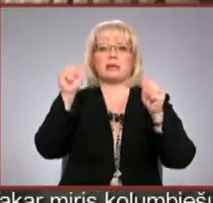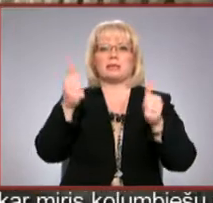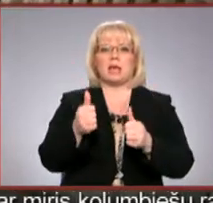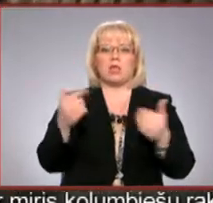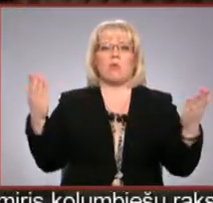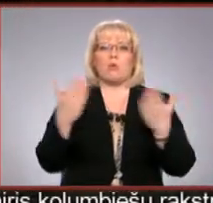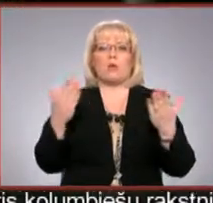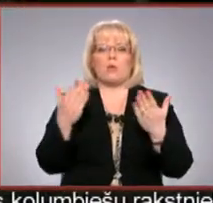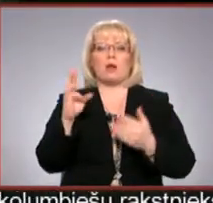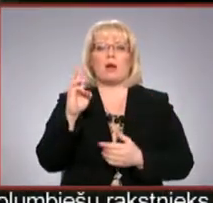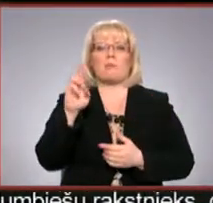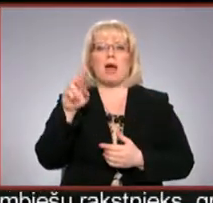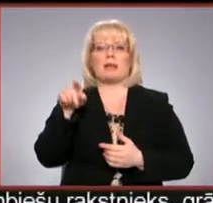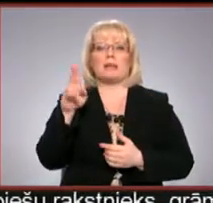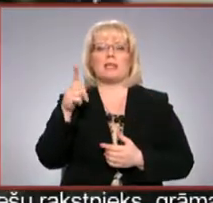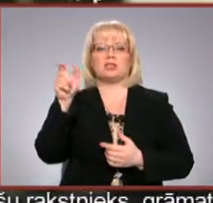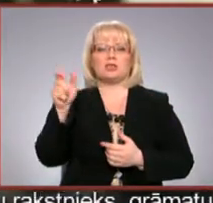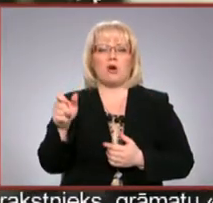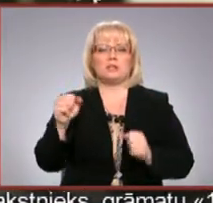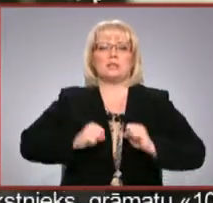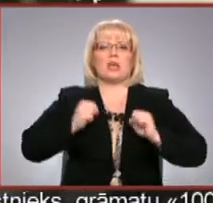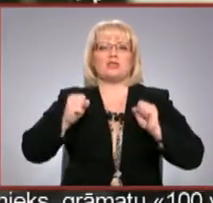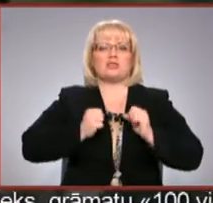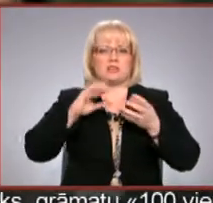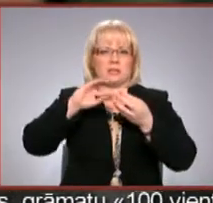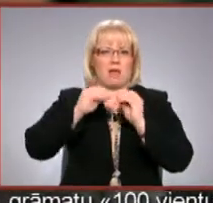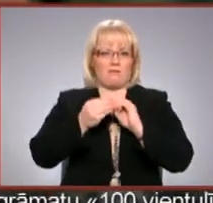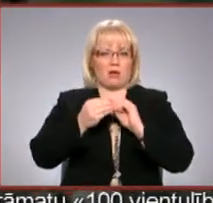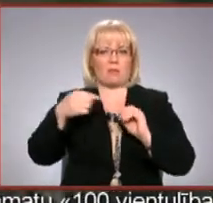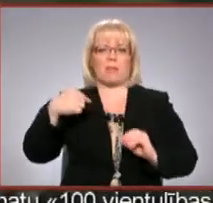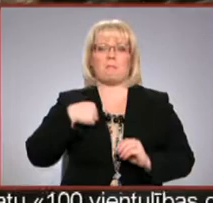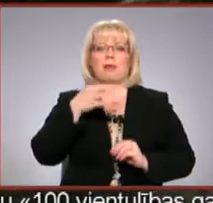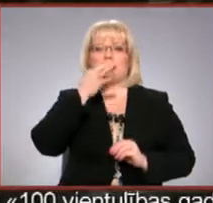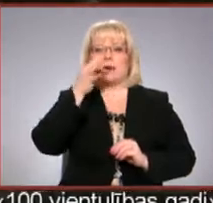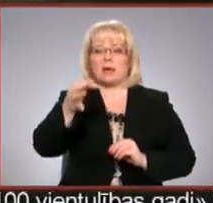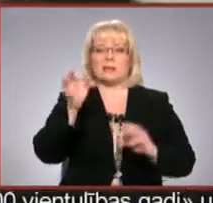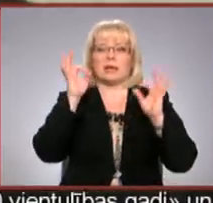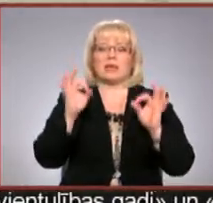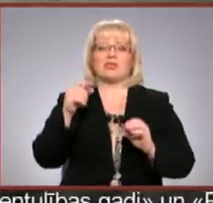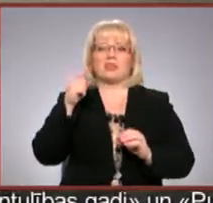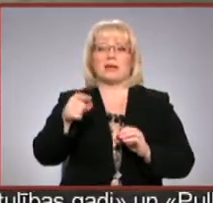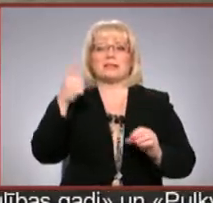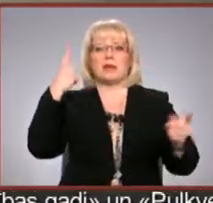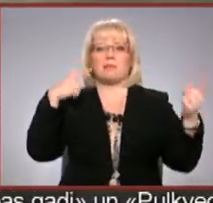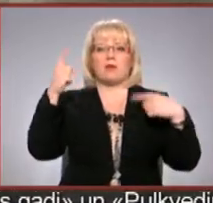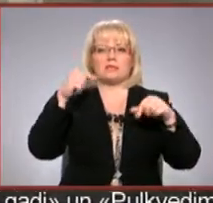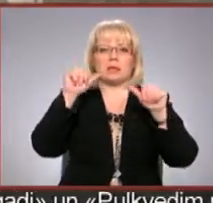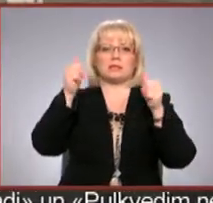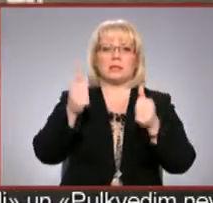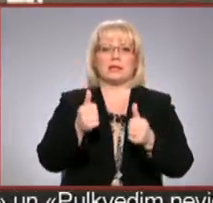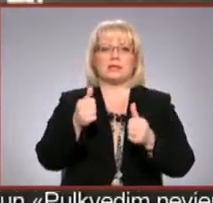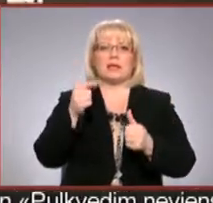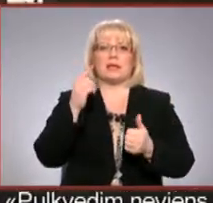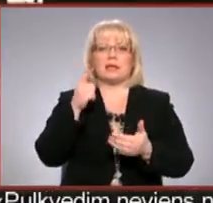kuru Māris Martinsons ļoti cenšas ievērot. Man jāsaka, ka tieši šis improvizācijas stils tik